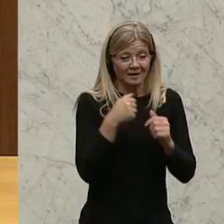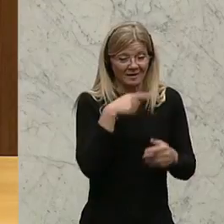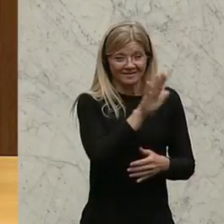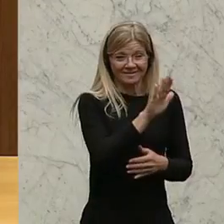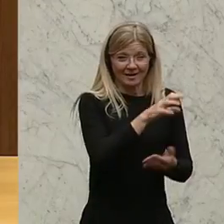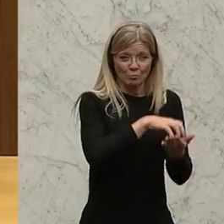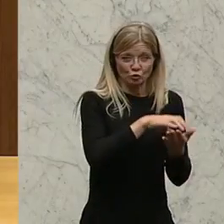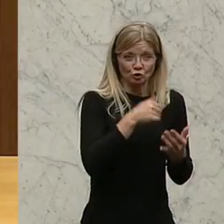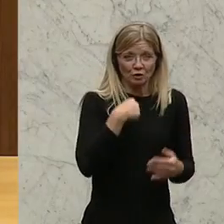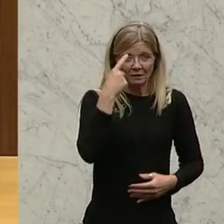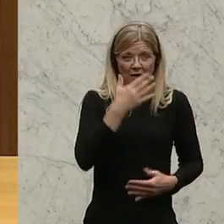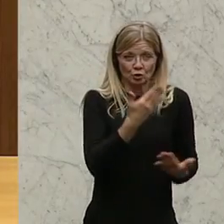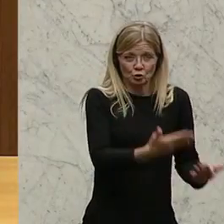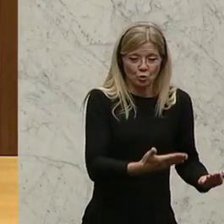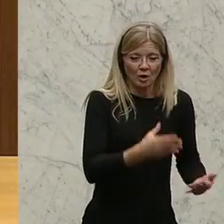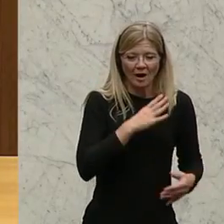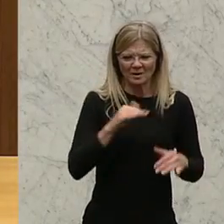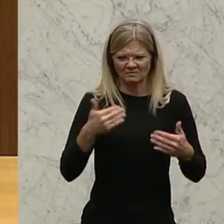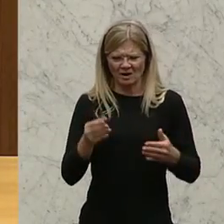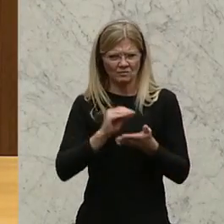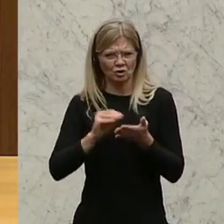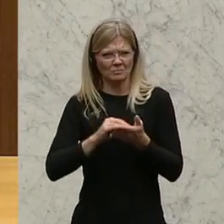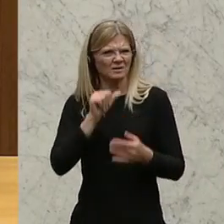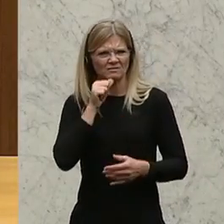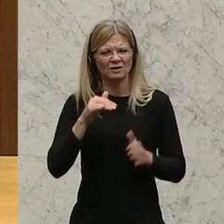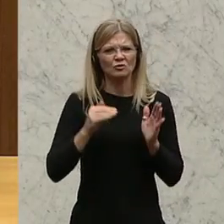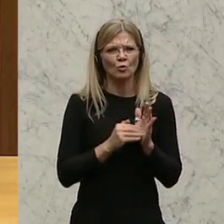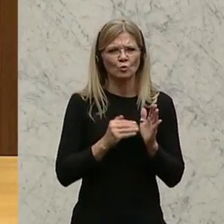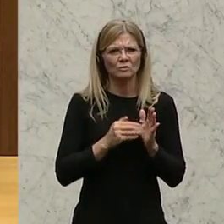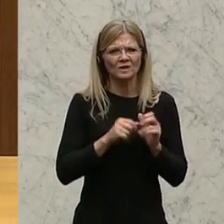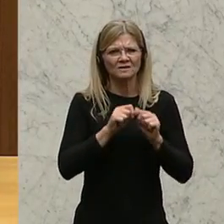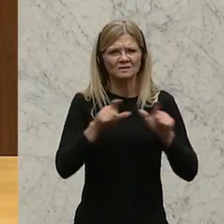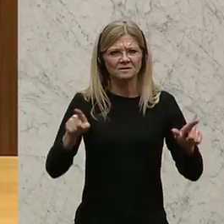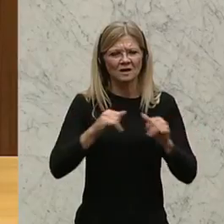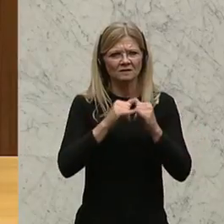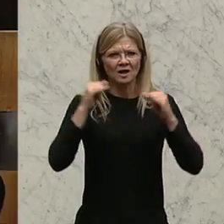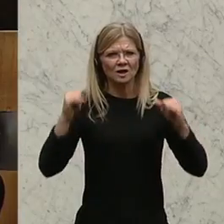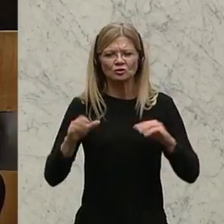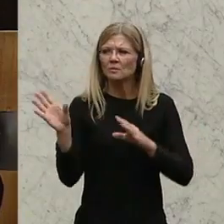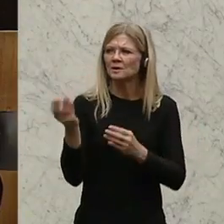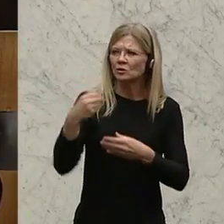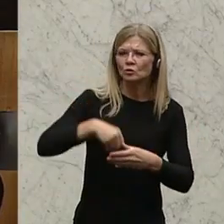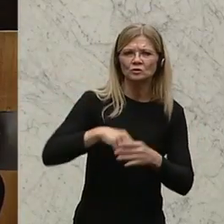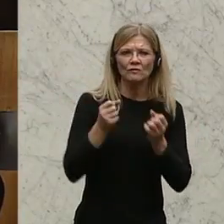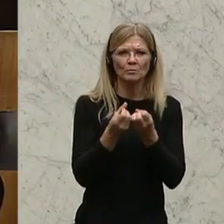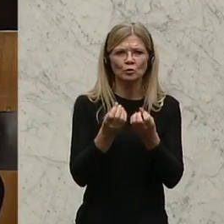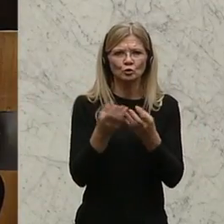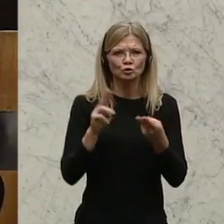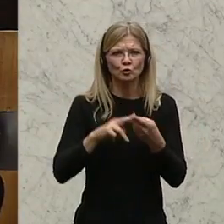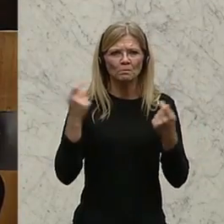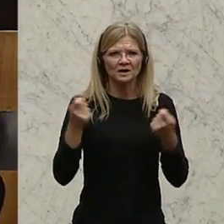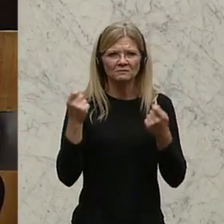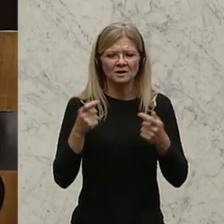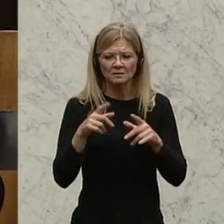Und dann steht dazu, dazu ist es nicht notwendig, eine Sendeanstalt inklusive Produktions und Vertriebsapparat zu betreiben. Es müsste reichen, die